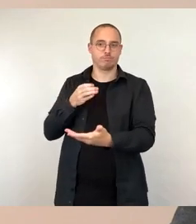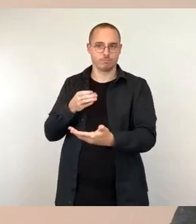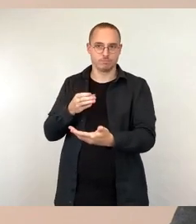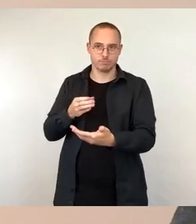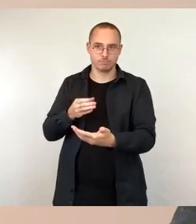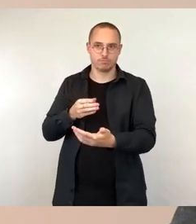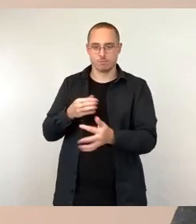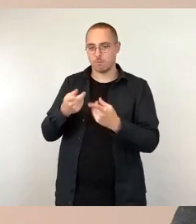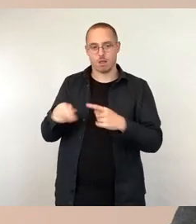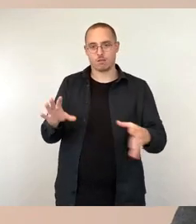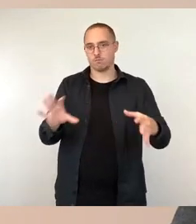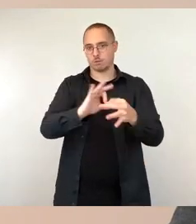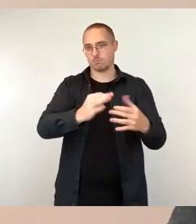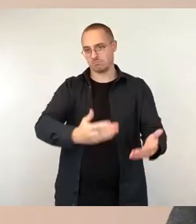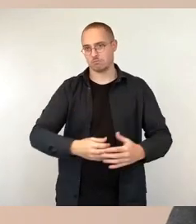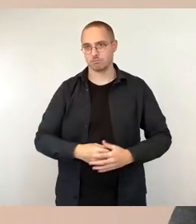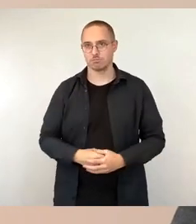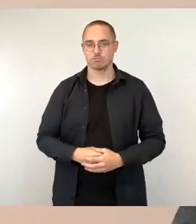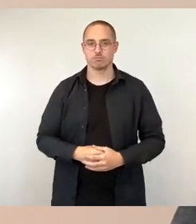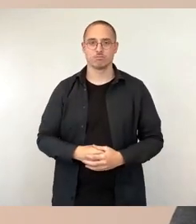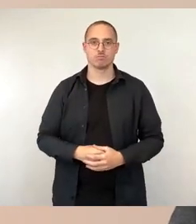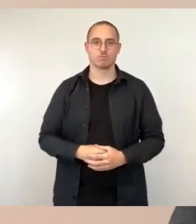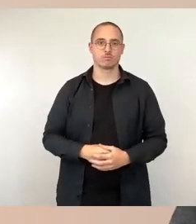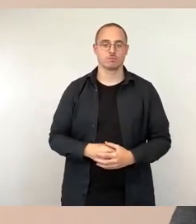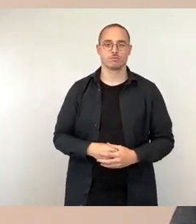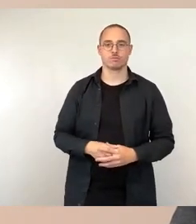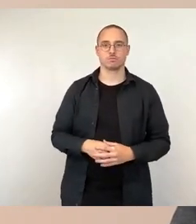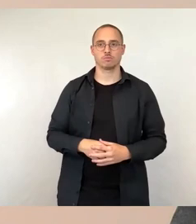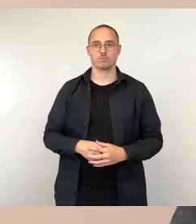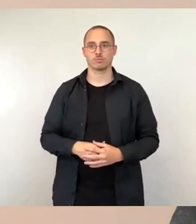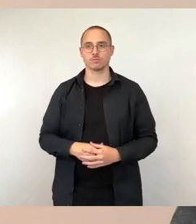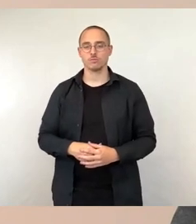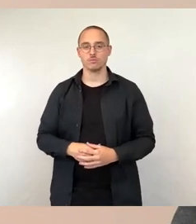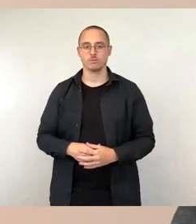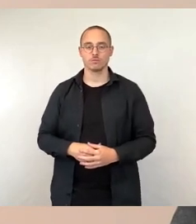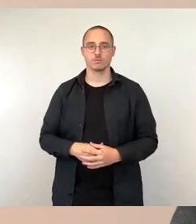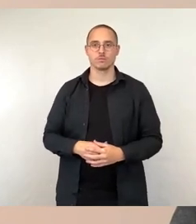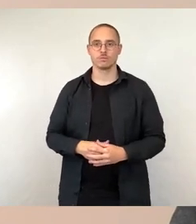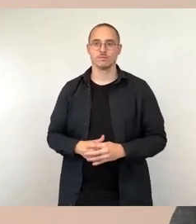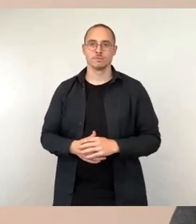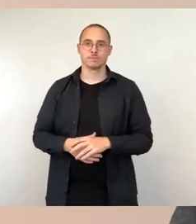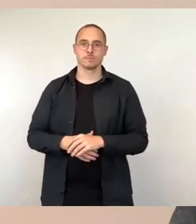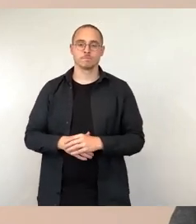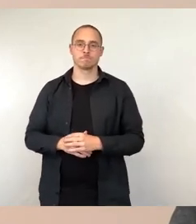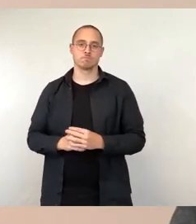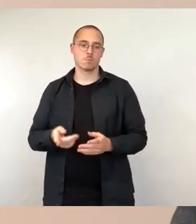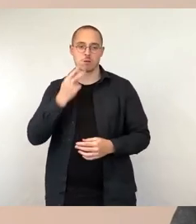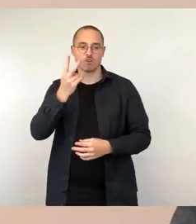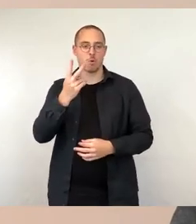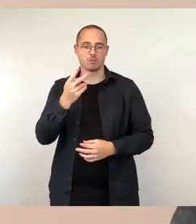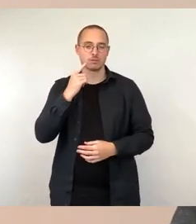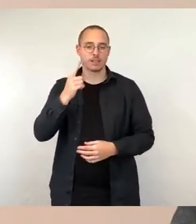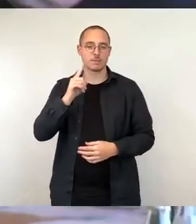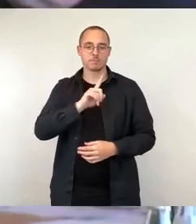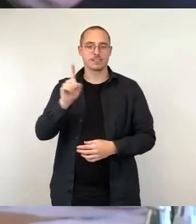Ich würde an dieser Stelle zusagen, dass wir das bis zur Befassung, Behandlung der Vorlage nächsten Dienstag im Kulturausschuss nochmal